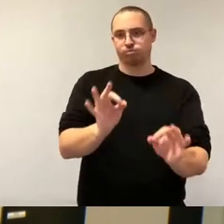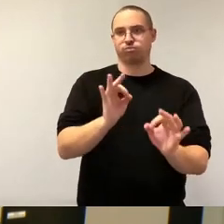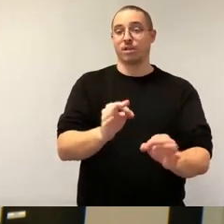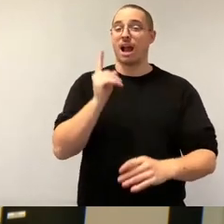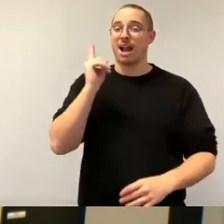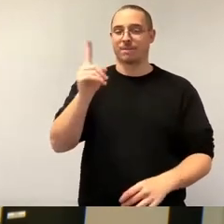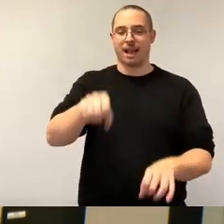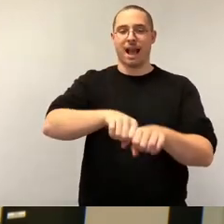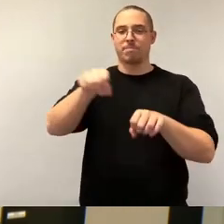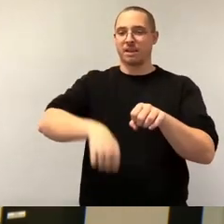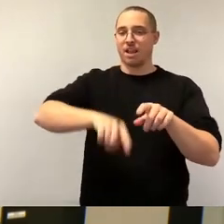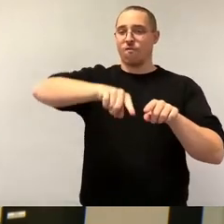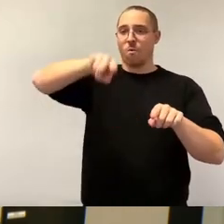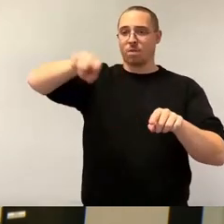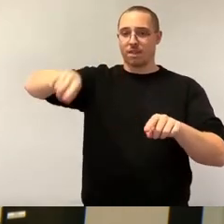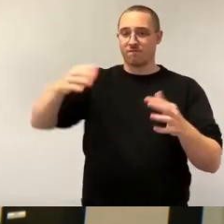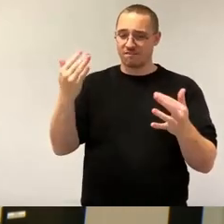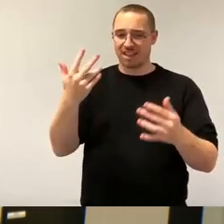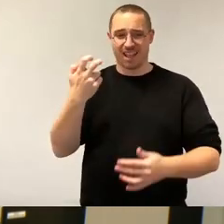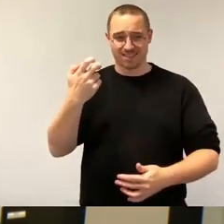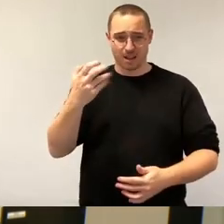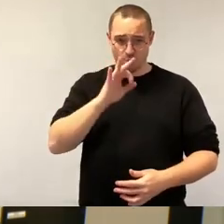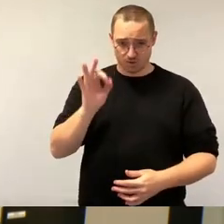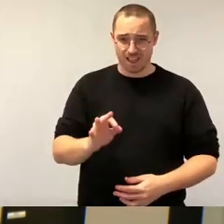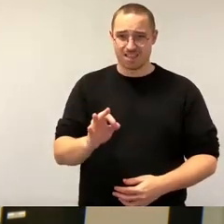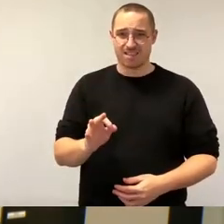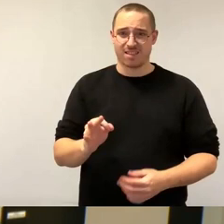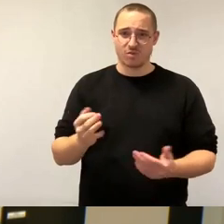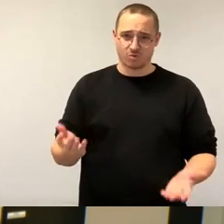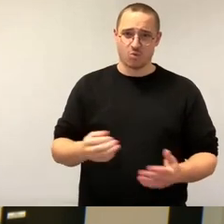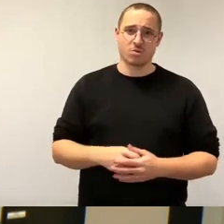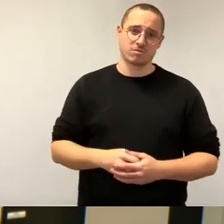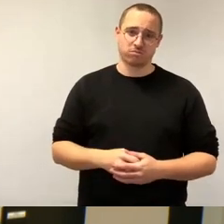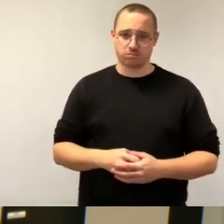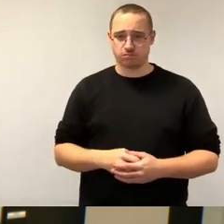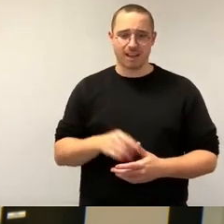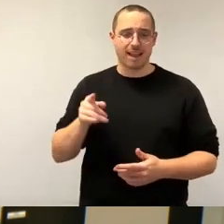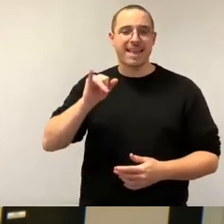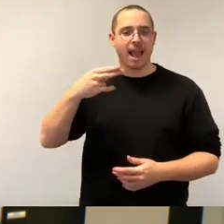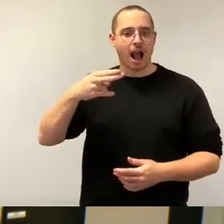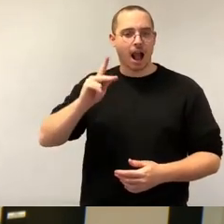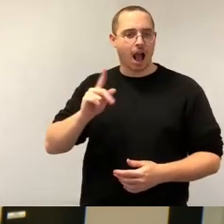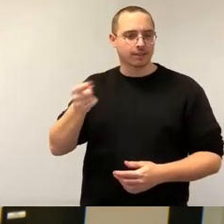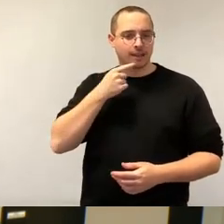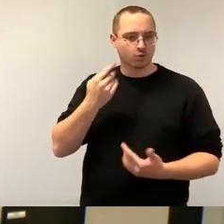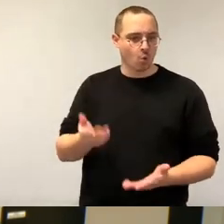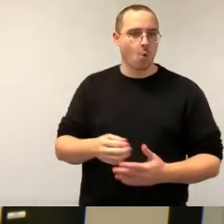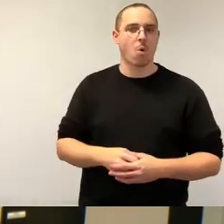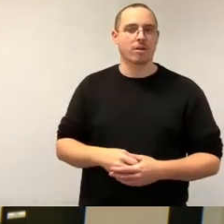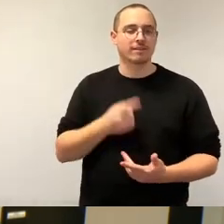IHK bei 30 Prozent liegt, kein Ruhmesblatt. Da ist sicherlich auch wieder Qualität mehr in der Schule zu finden.